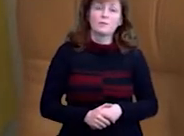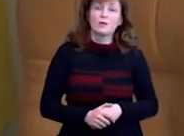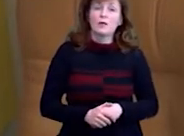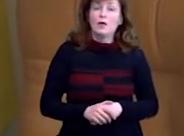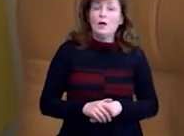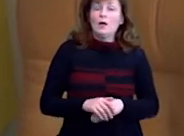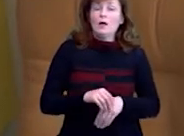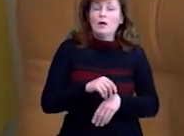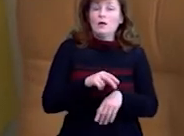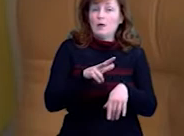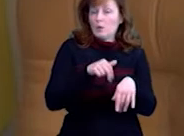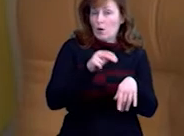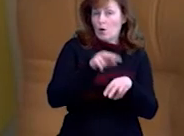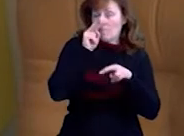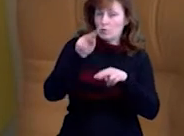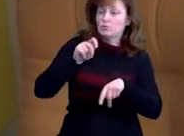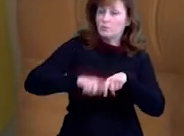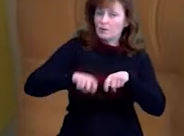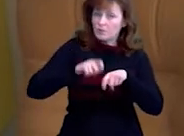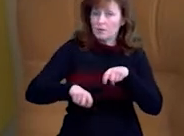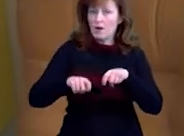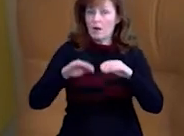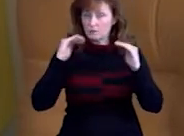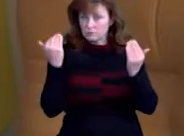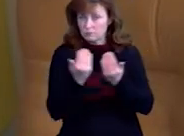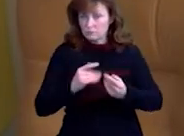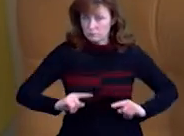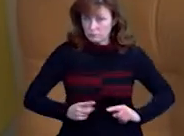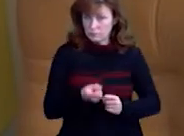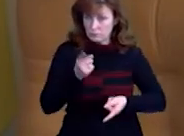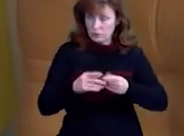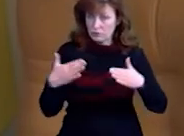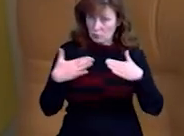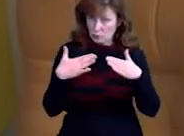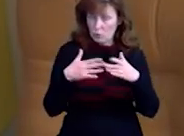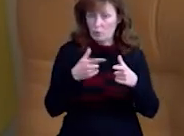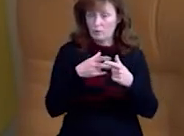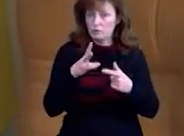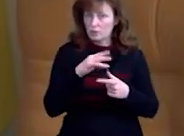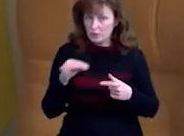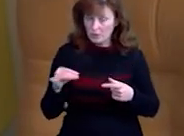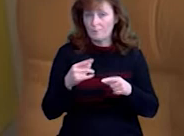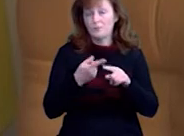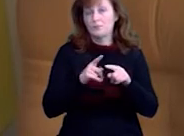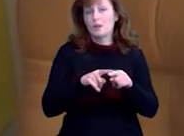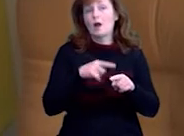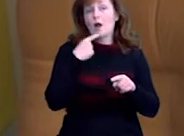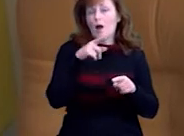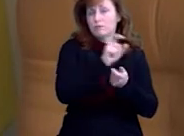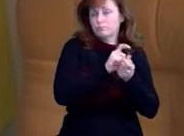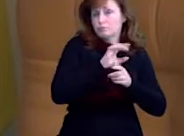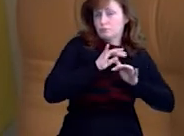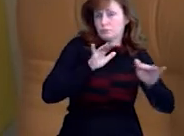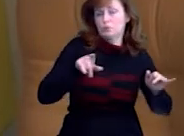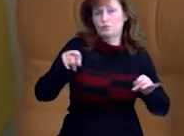Правоохоронці перевіряють дотримання домашнього арешту. Це спростовує чутки про те, що хлопець покинув свою